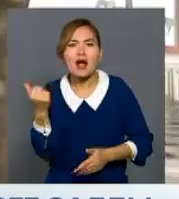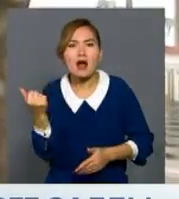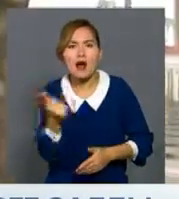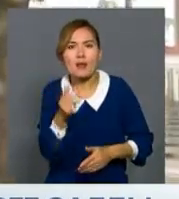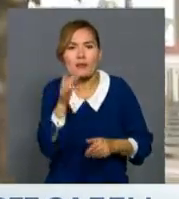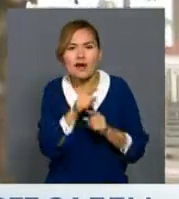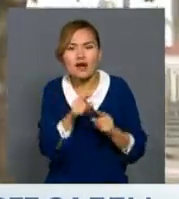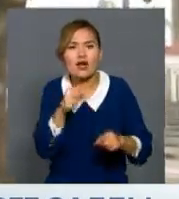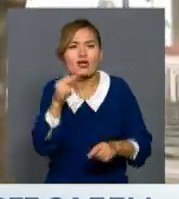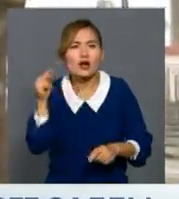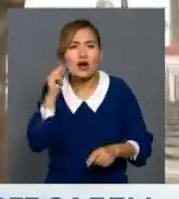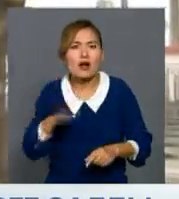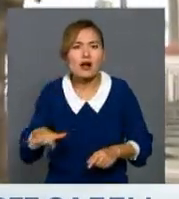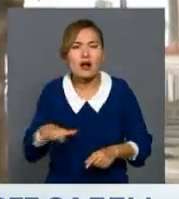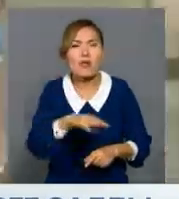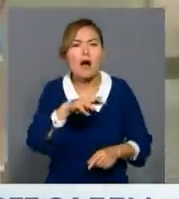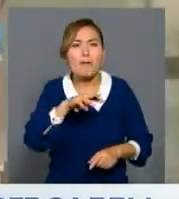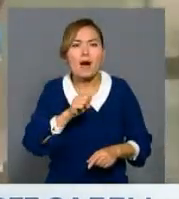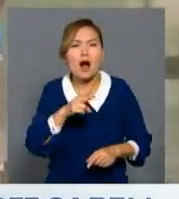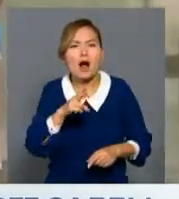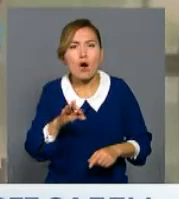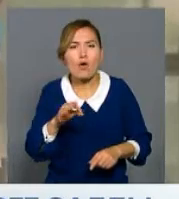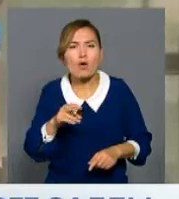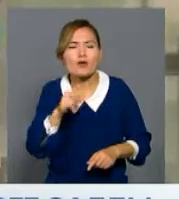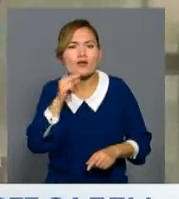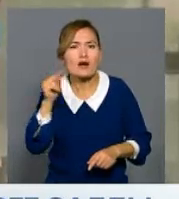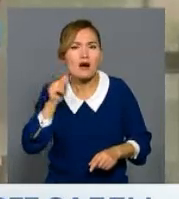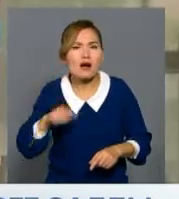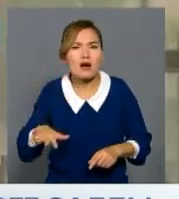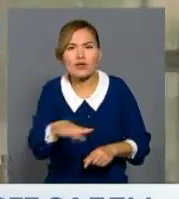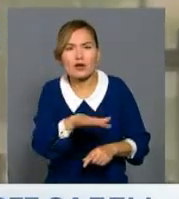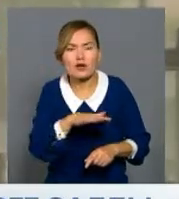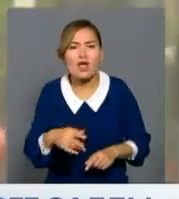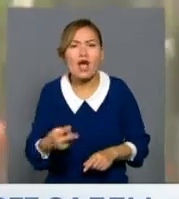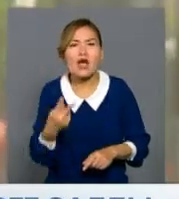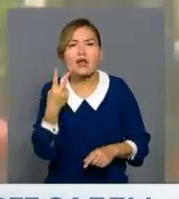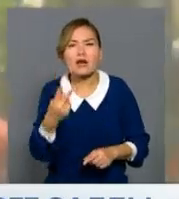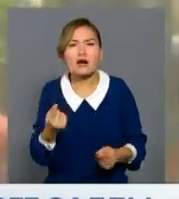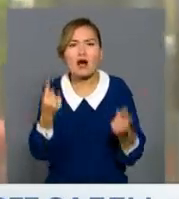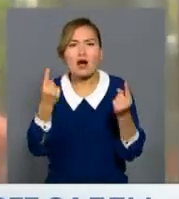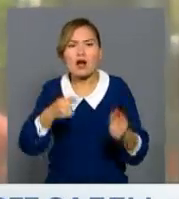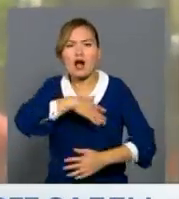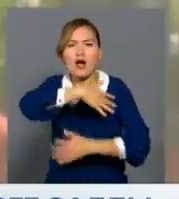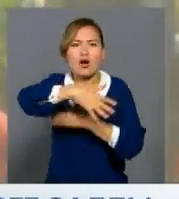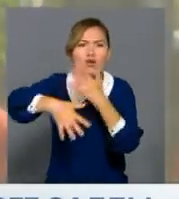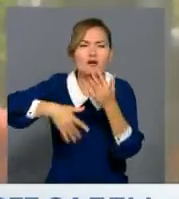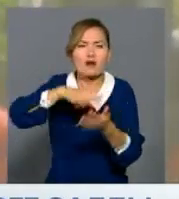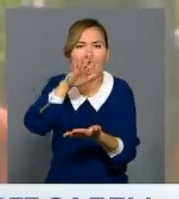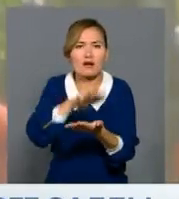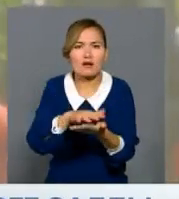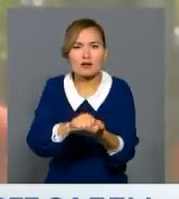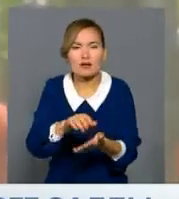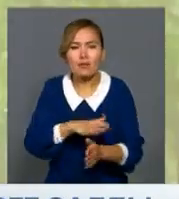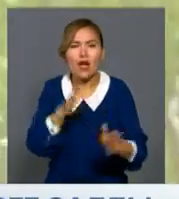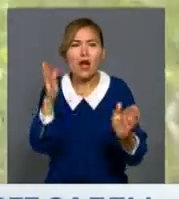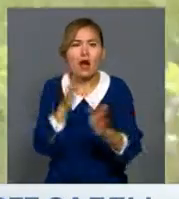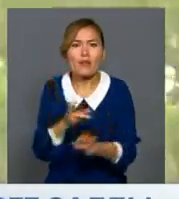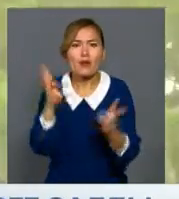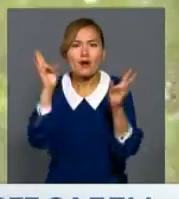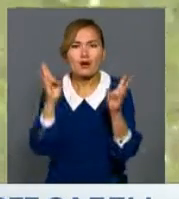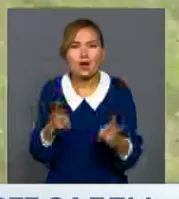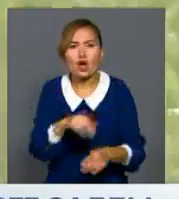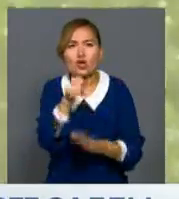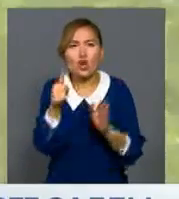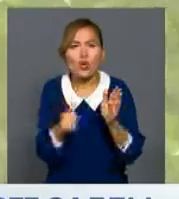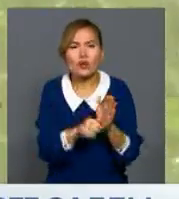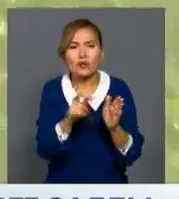Қытайдың осы өңірлерімен Макао және Гонконг арнай әкімшілік ауданы екі бірдей алапат дауылды басынан кешірді. Табиға тапатынан 16